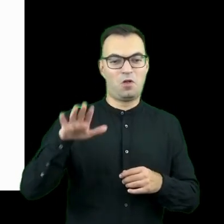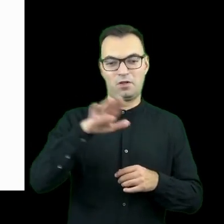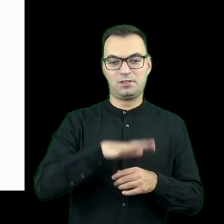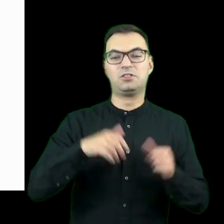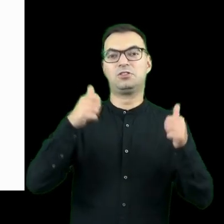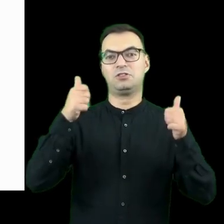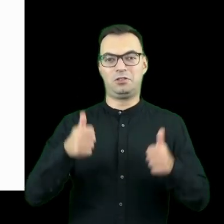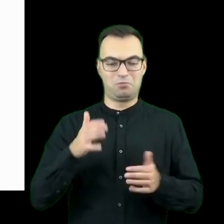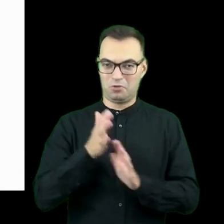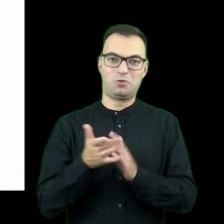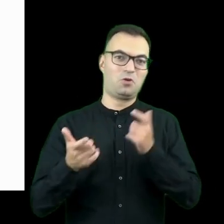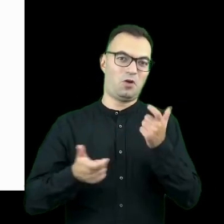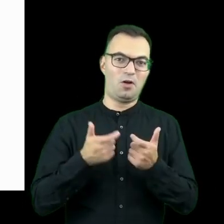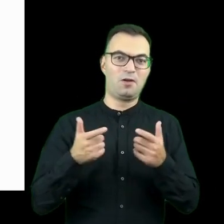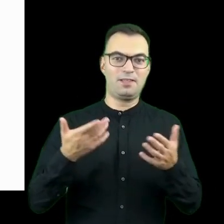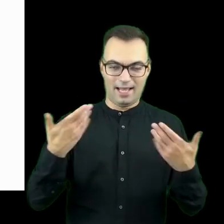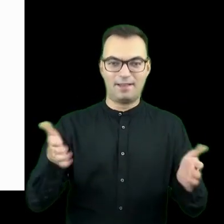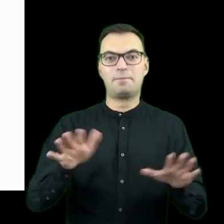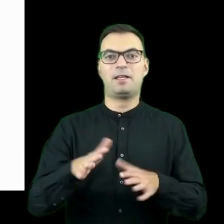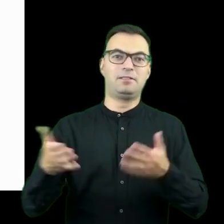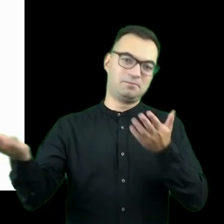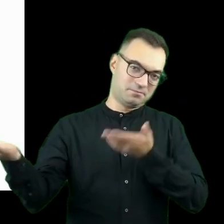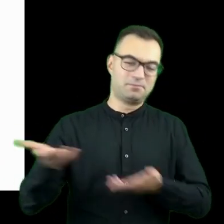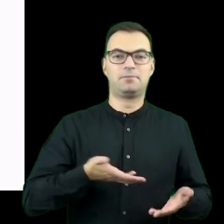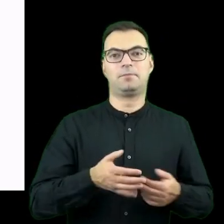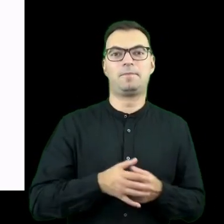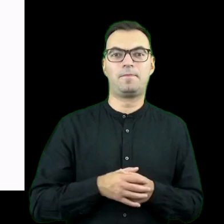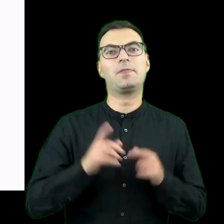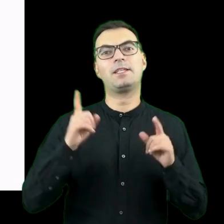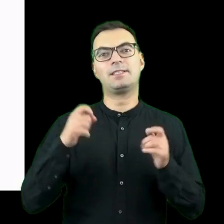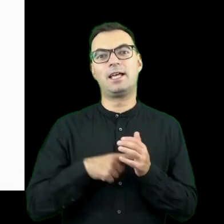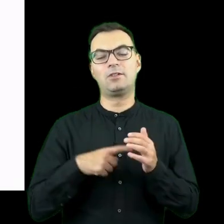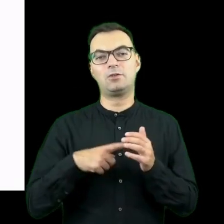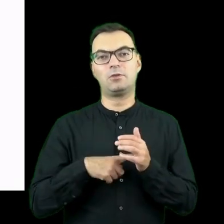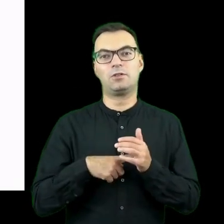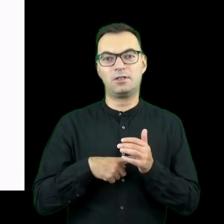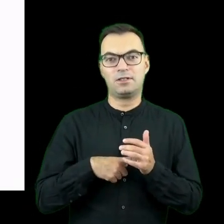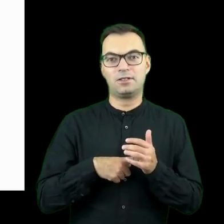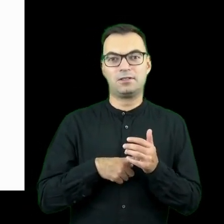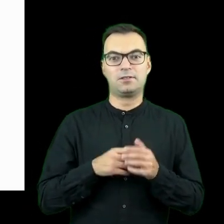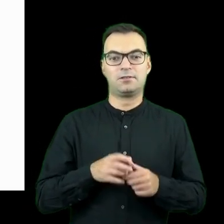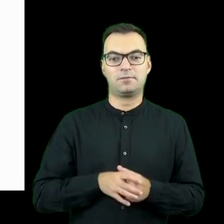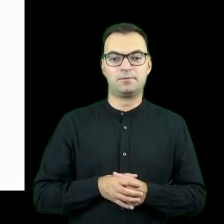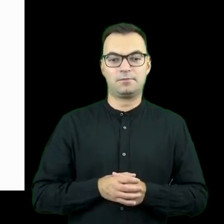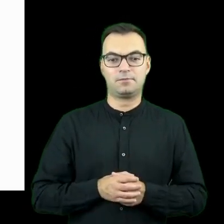Polsce, stawać i po prostu tworzyć przestrzeń do tego, żeby ktoś przyszedł i zaczął tam